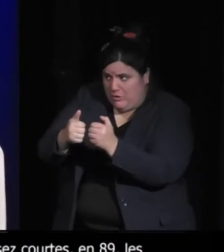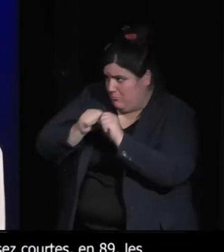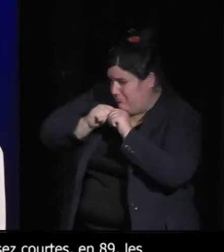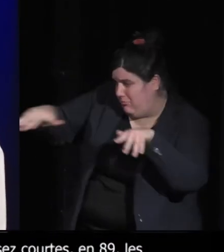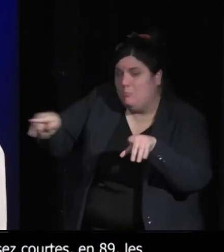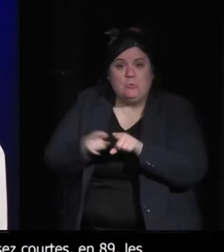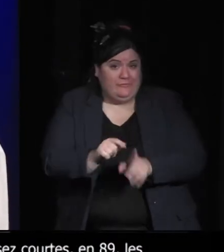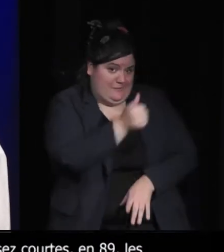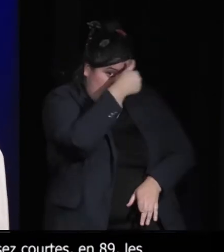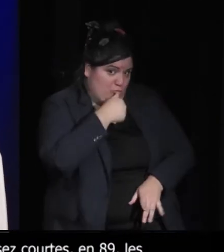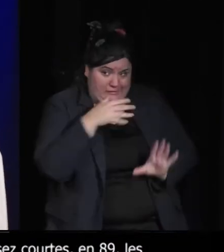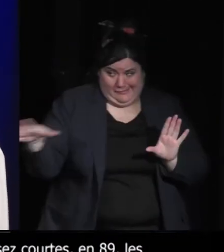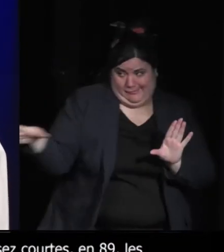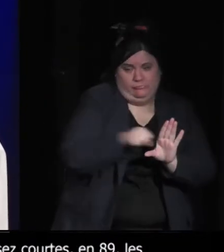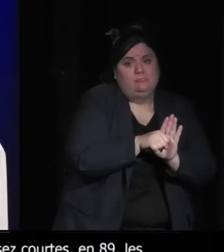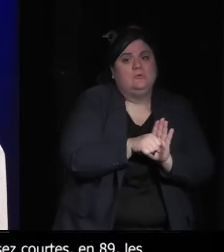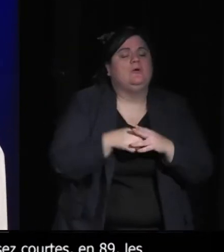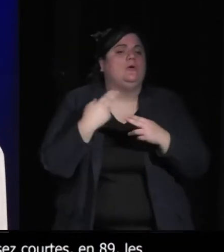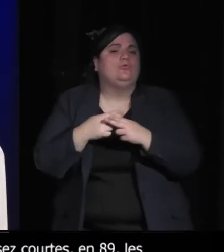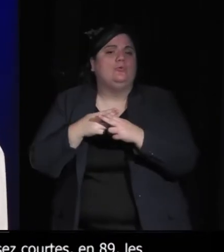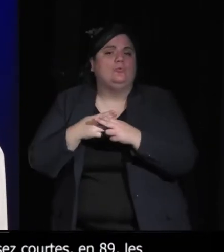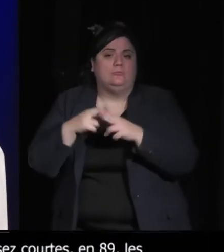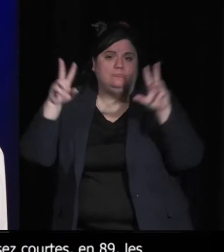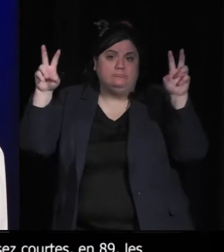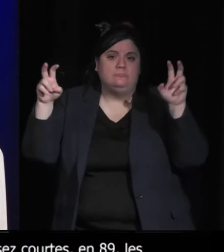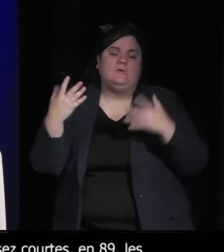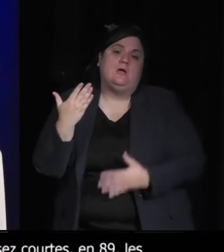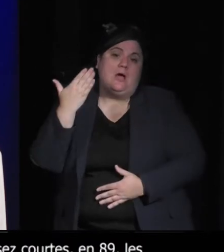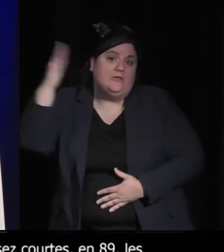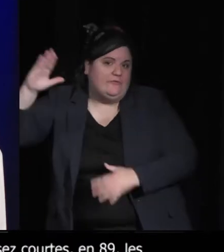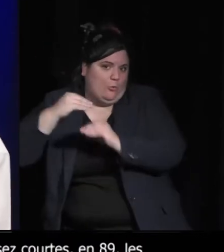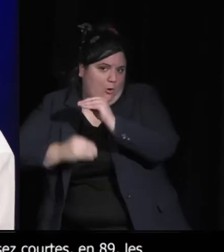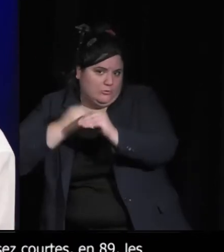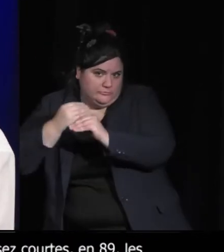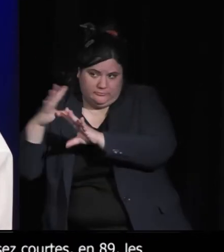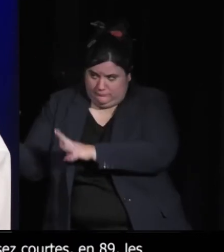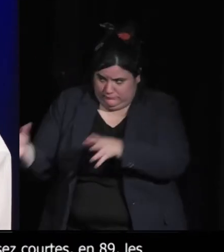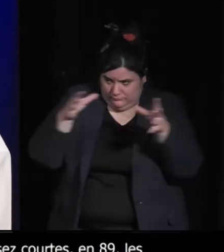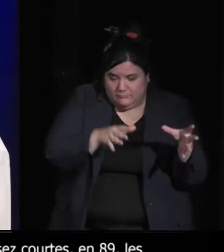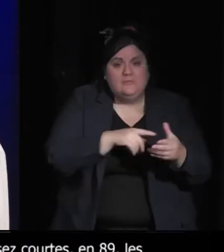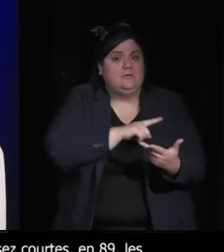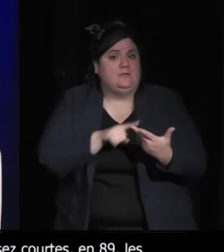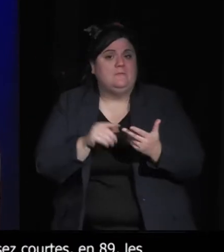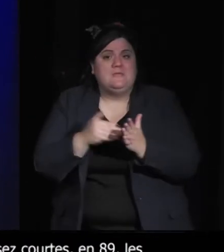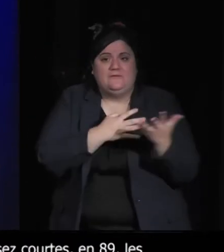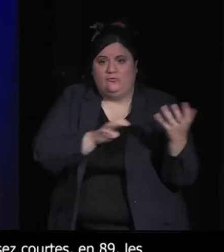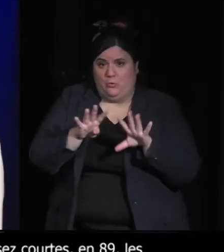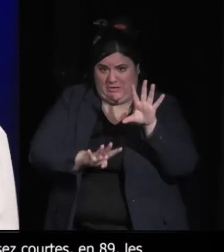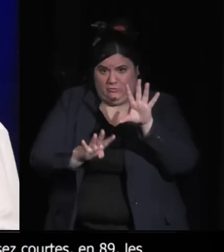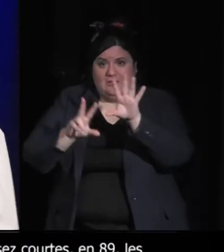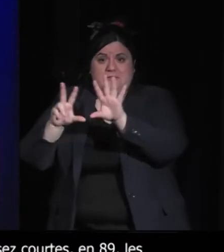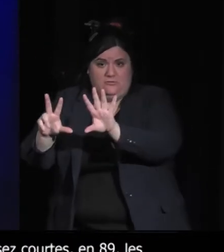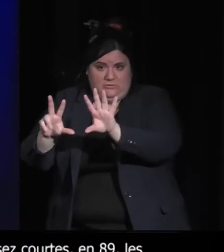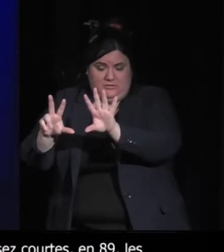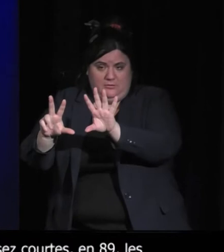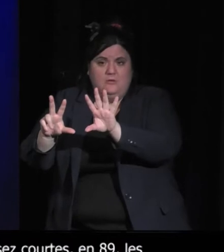récemment. C'est Another World. Et puis après 1998, Heart of Darkness. Et après une petite pause. Alors